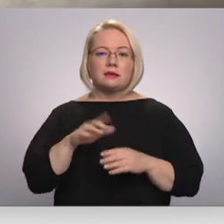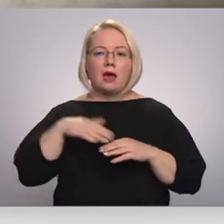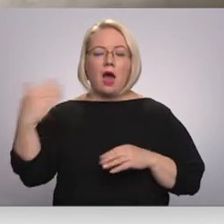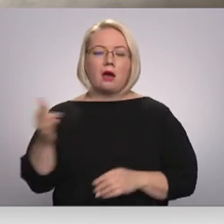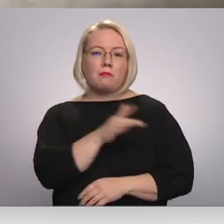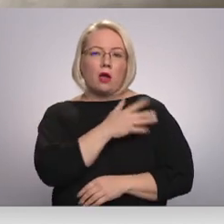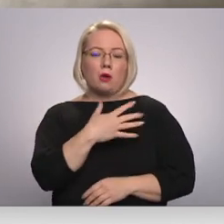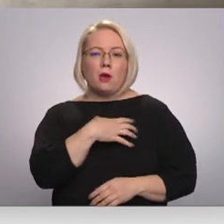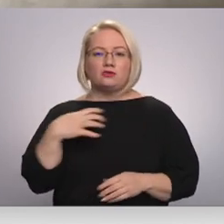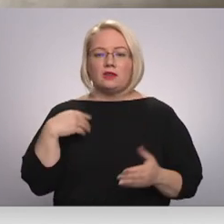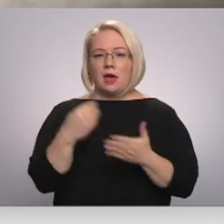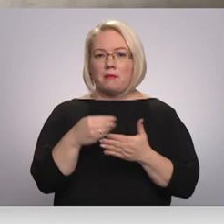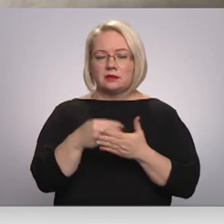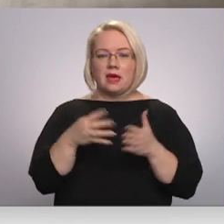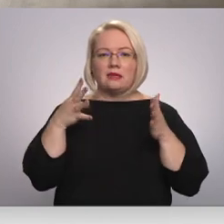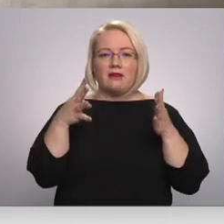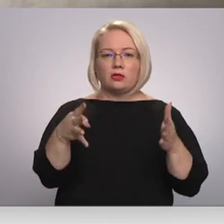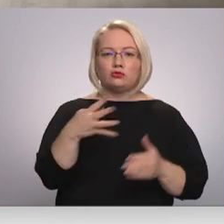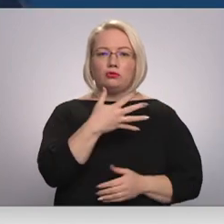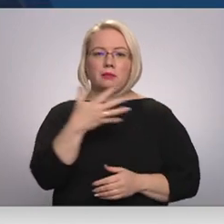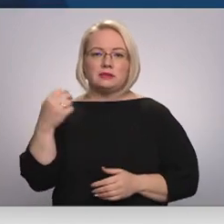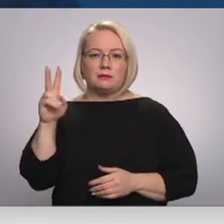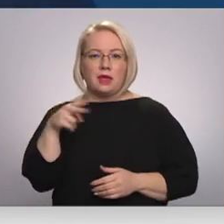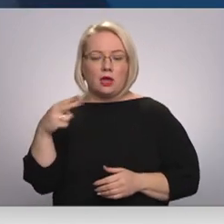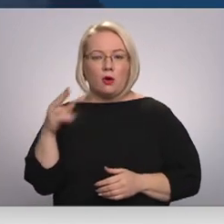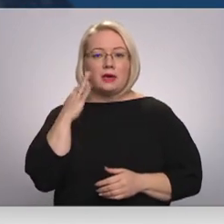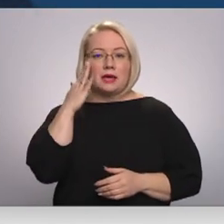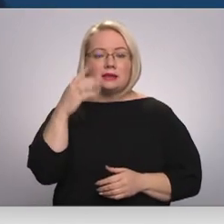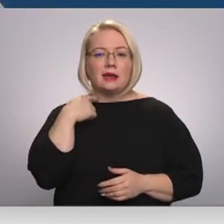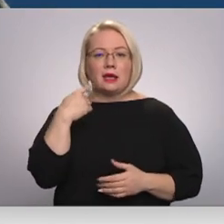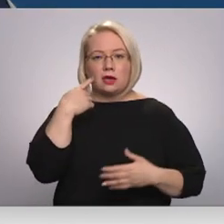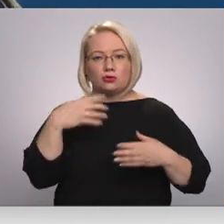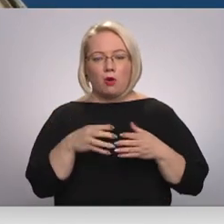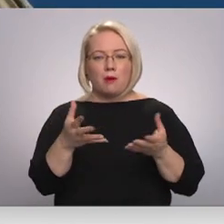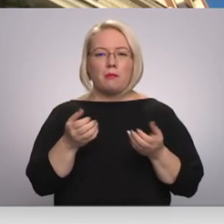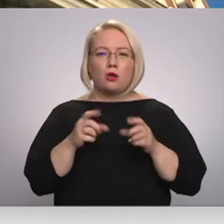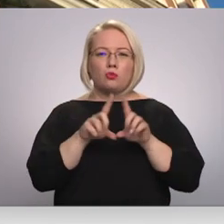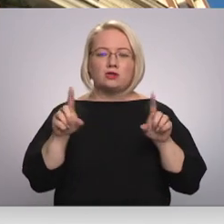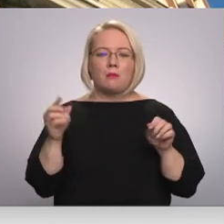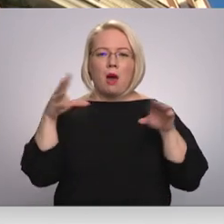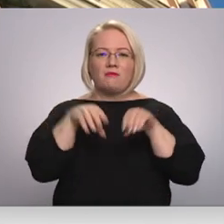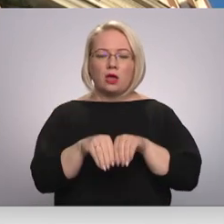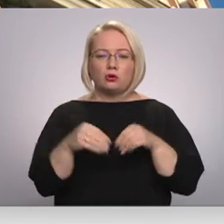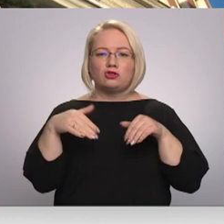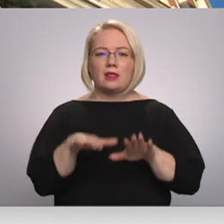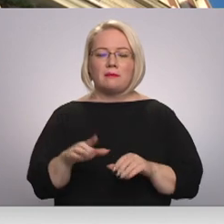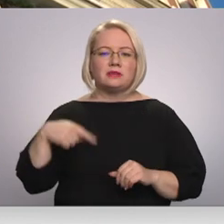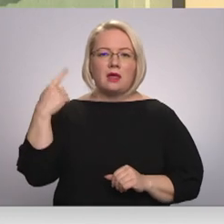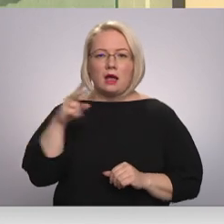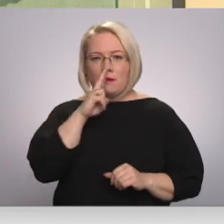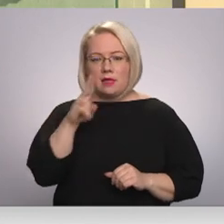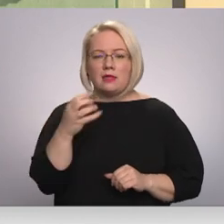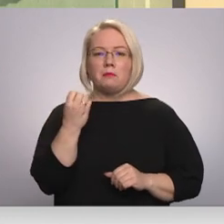pašvaldībai izmaksājis 9 tūkstoši 500 eiro. Iecerēts Rīgas doma par uzņēmumu apvienošanu varētu lemt nākamnedēļa, 15.